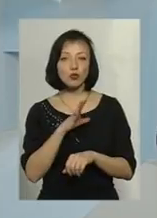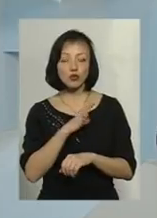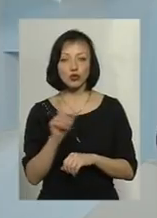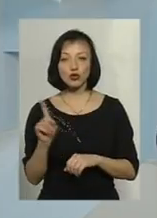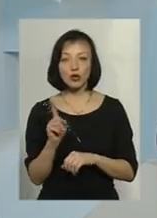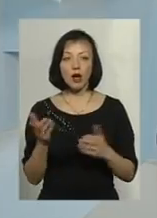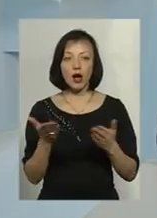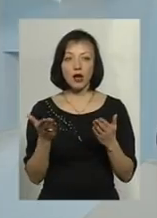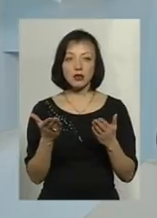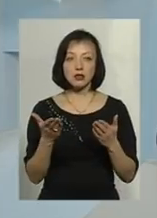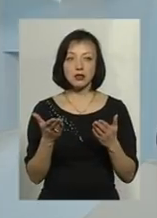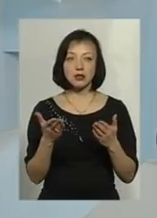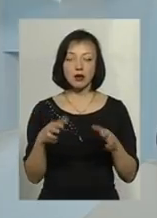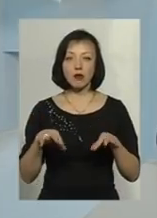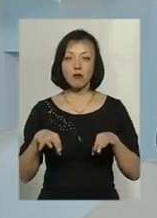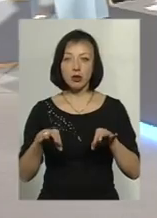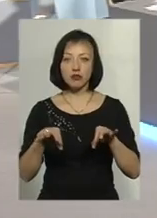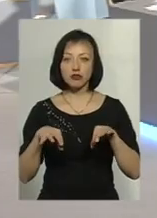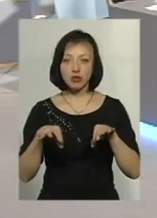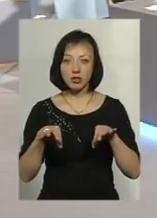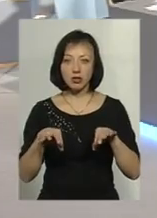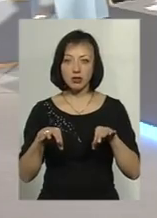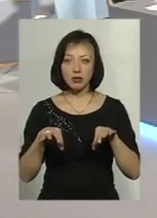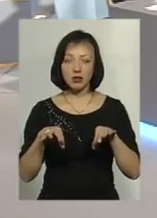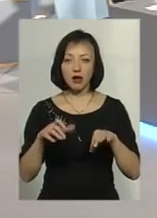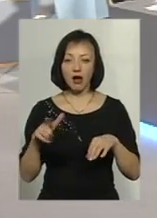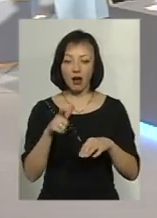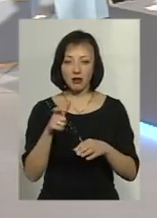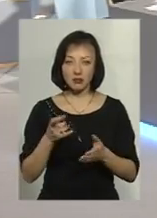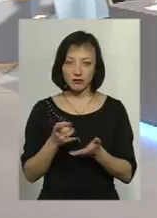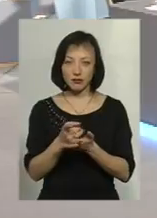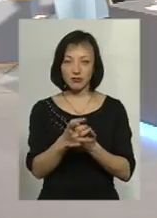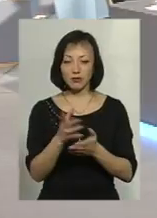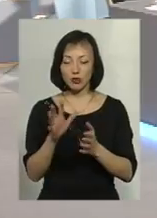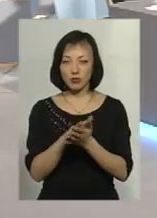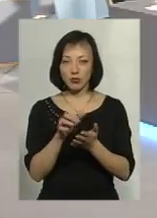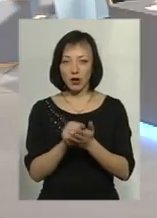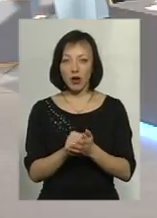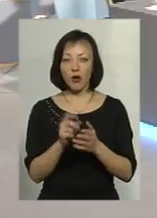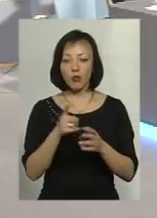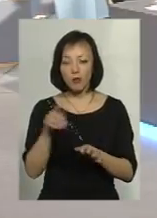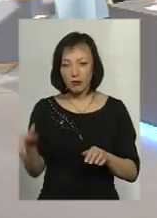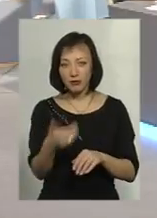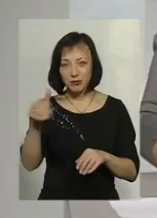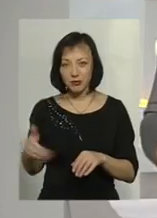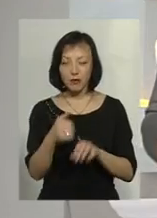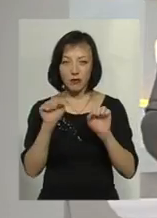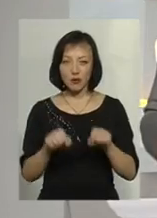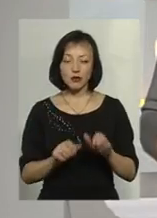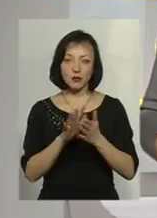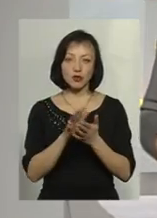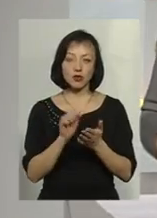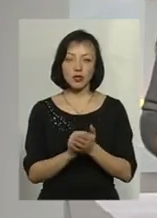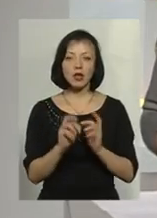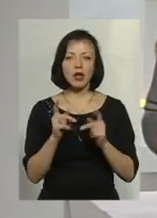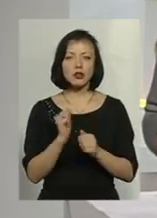що десь якась машина наїде на споруду газопроводу. Хтось почне якісь земляні роботи, може пошкодити. Як